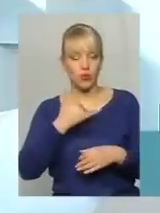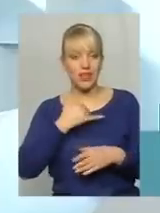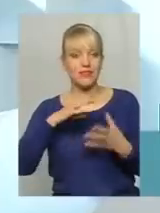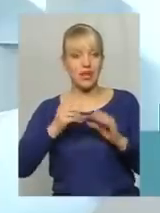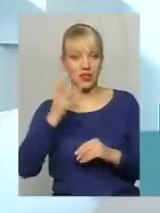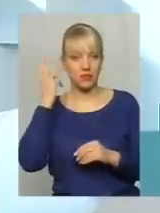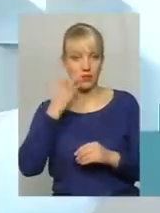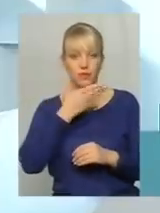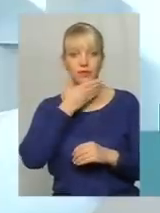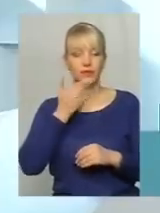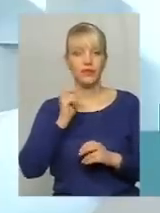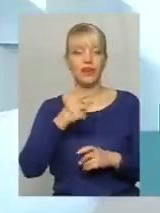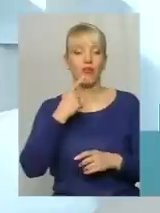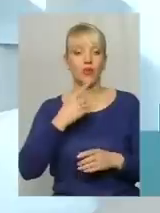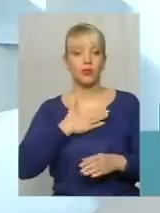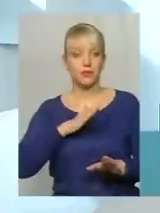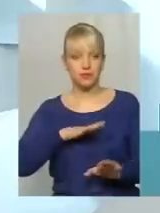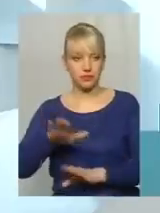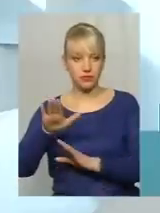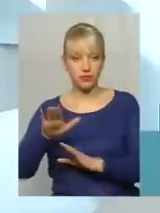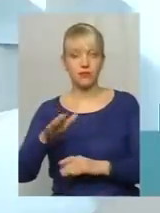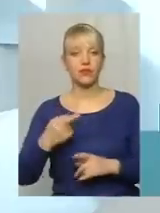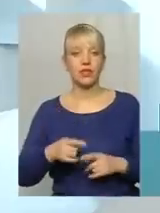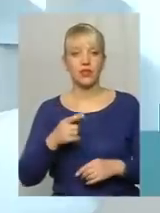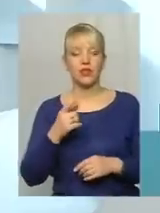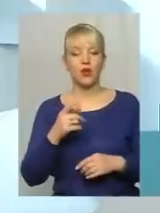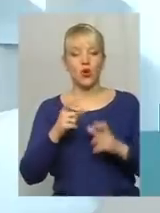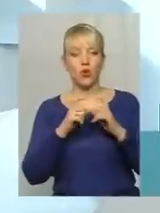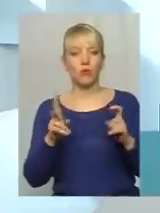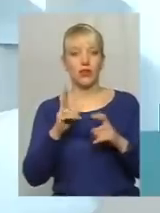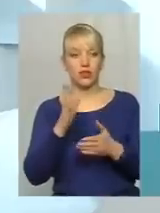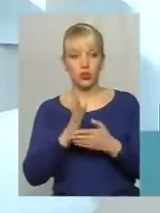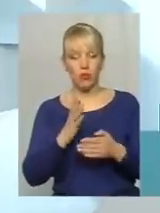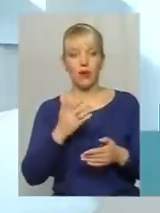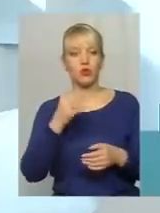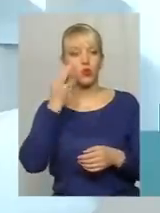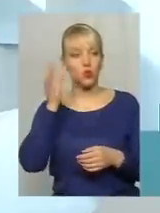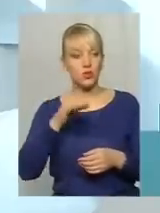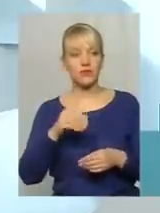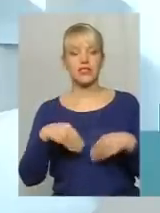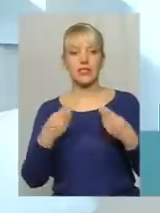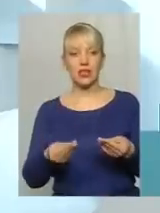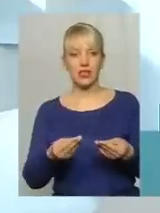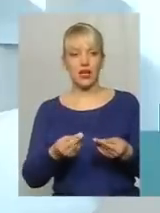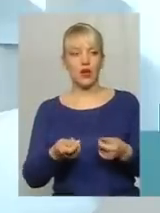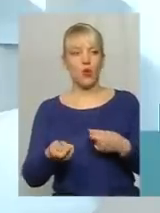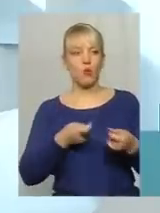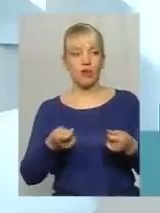як зазначила моя заступниця, компанії, які мають досвід з надання послуг управителя.